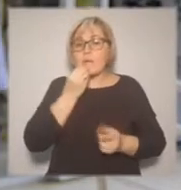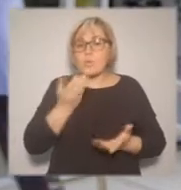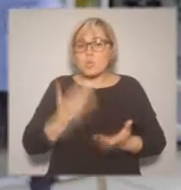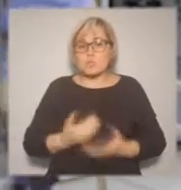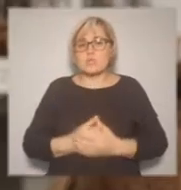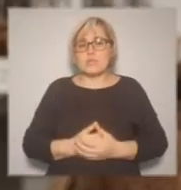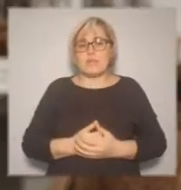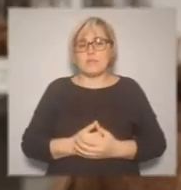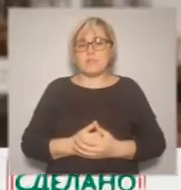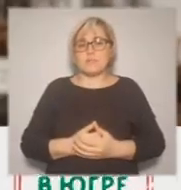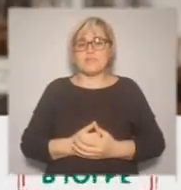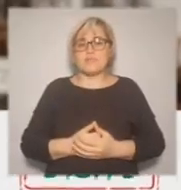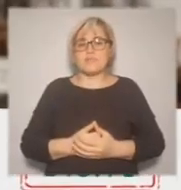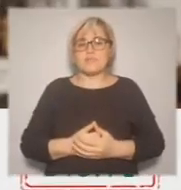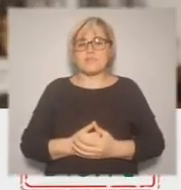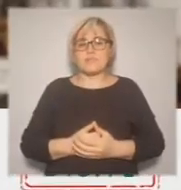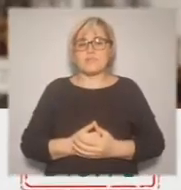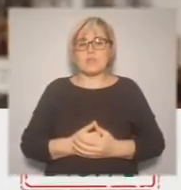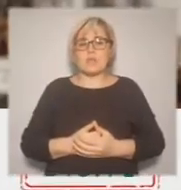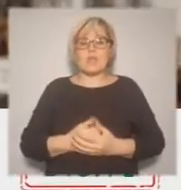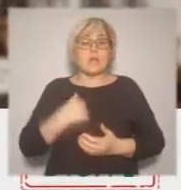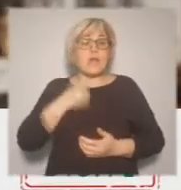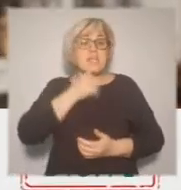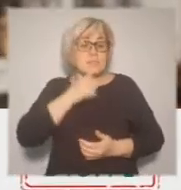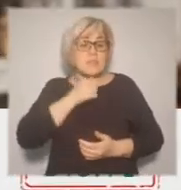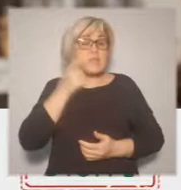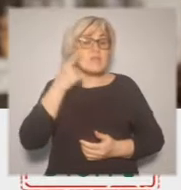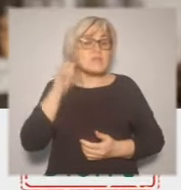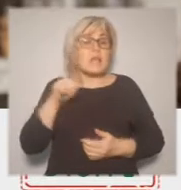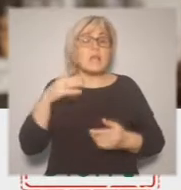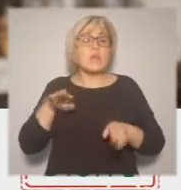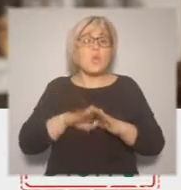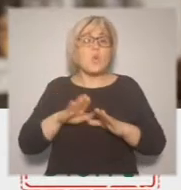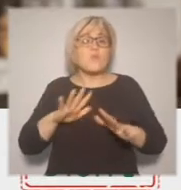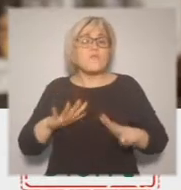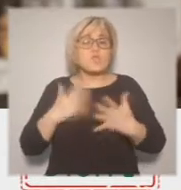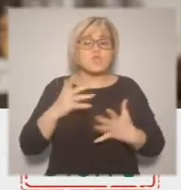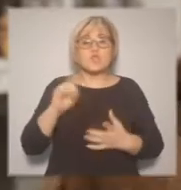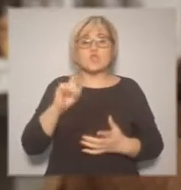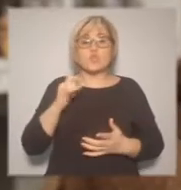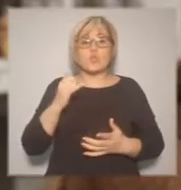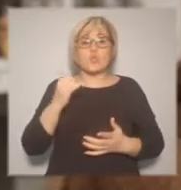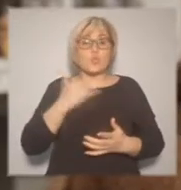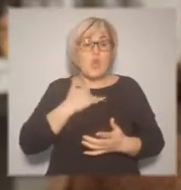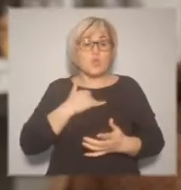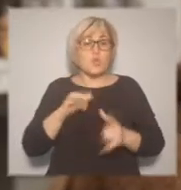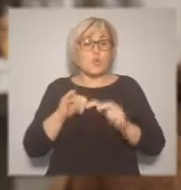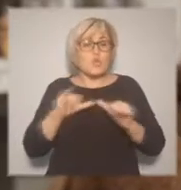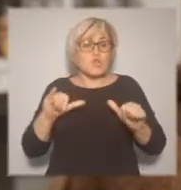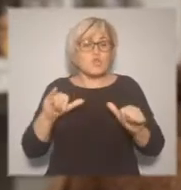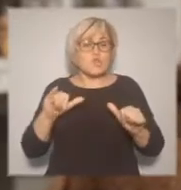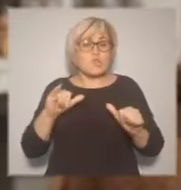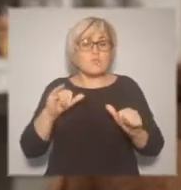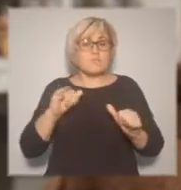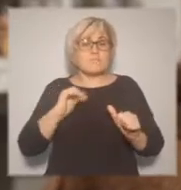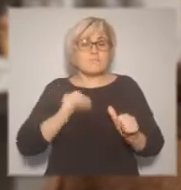покупатели. Я испытала, знаете, такое восхищение, что у нас увеличиваются предприниматели, готовят сыры, приходят, то